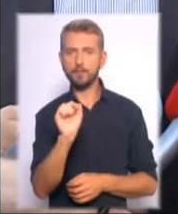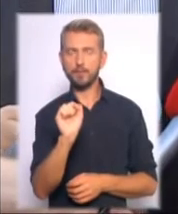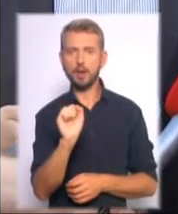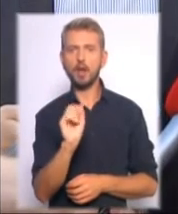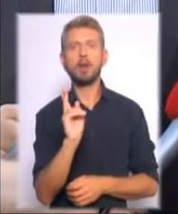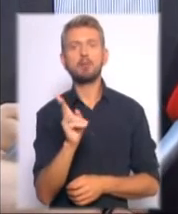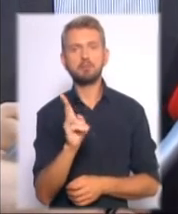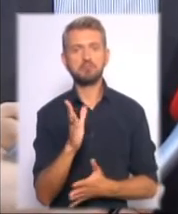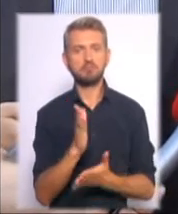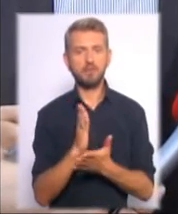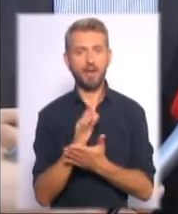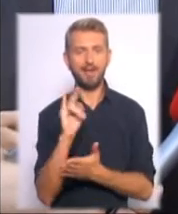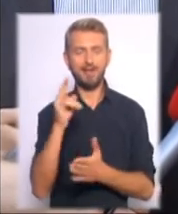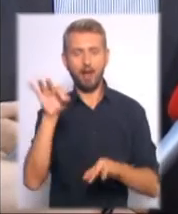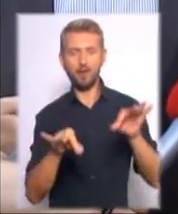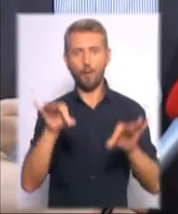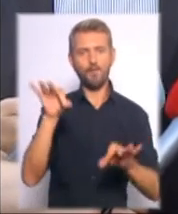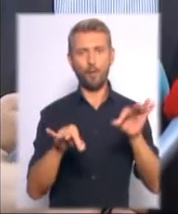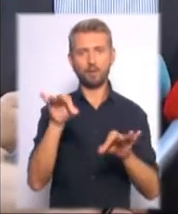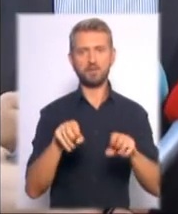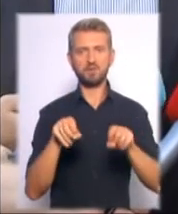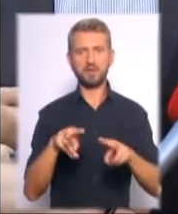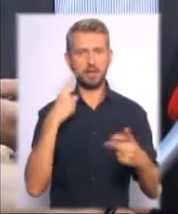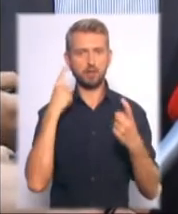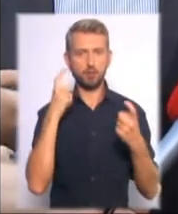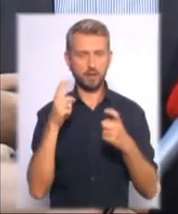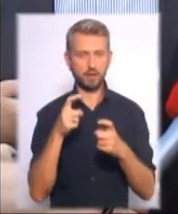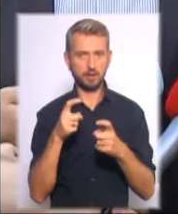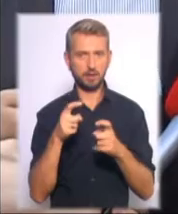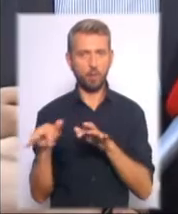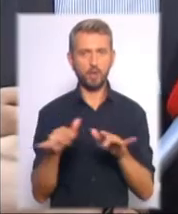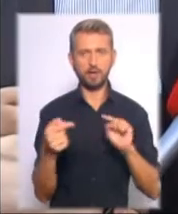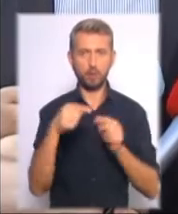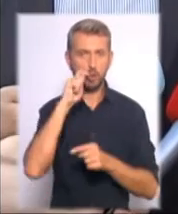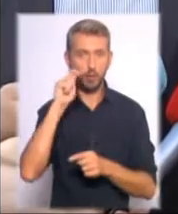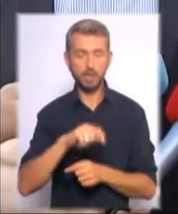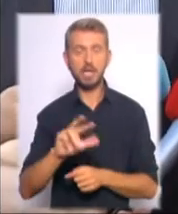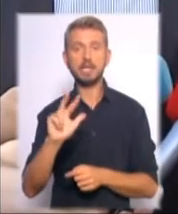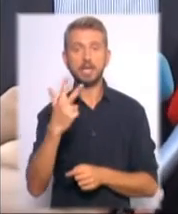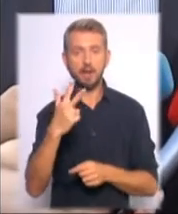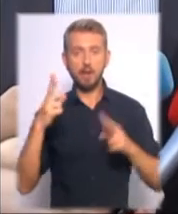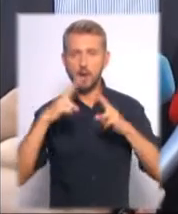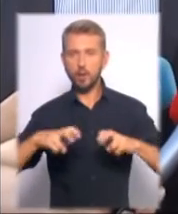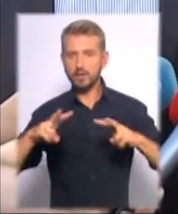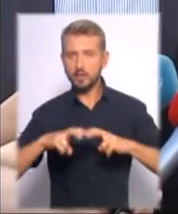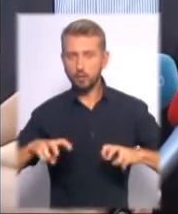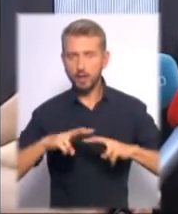який фактично є ляльководом спеціальних інформаційних корпорацій проти України. І третє, також розслідувати